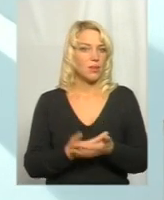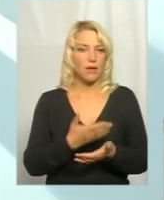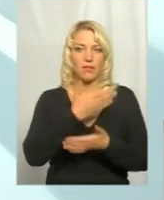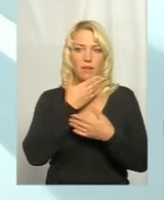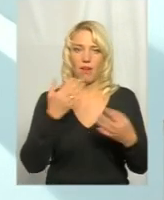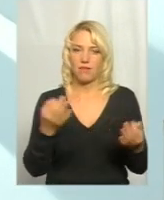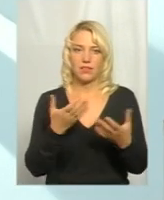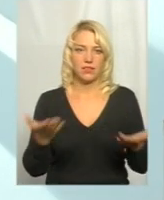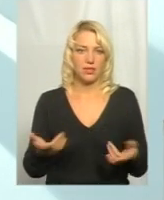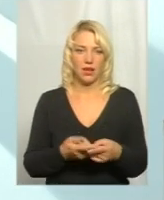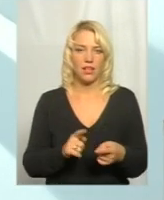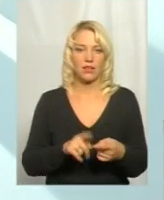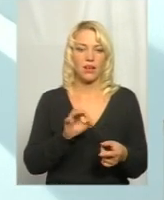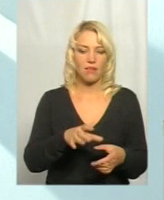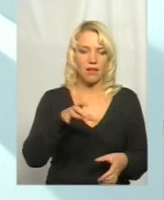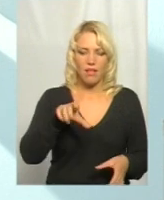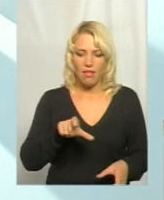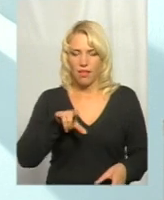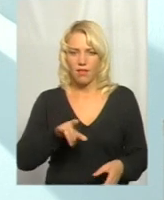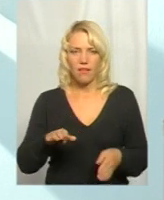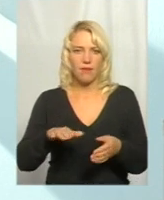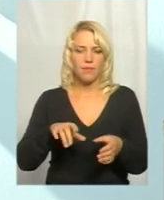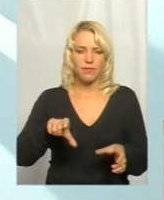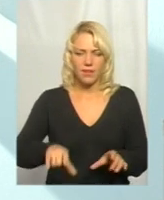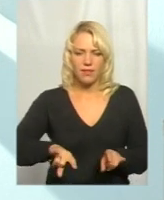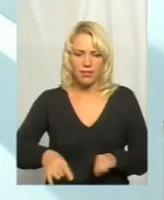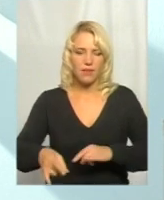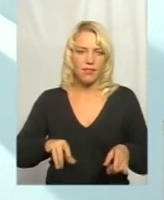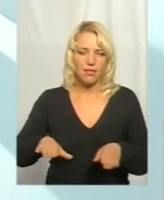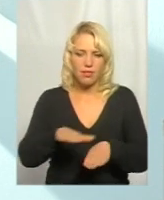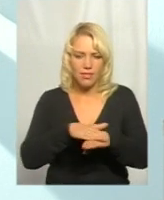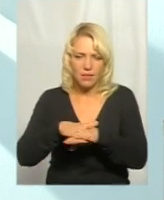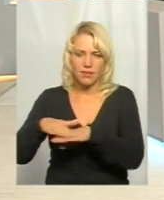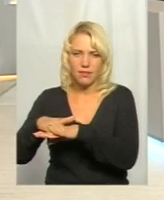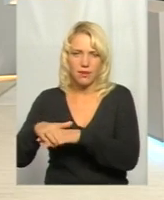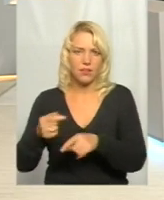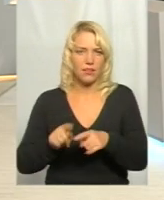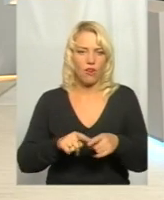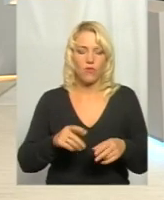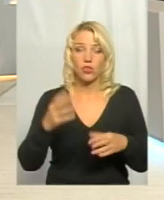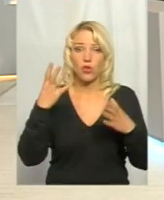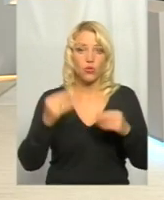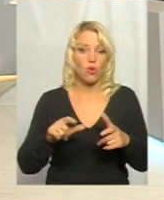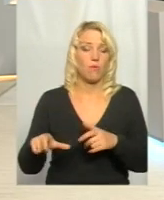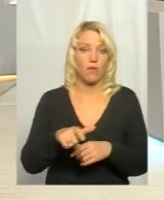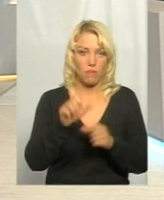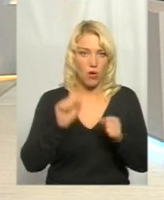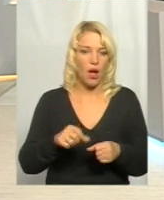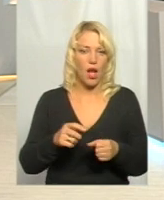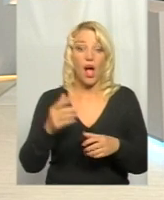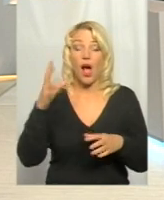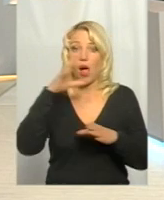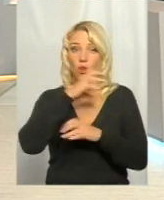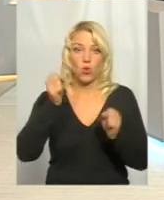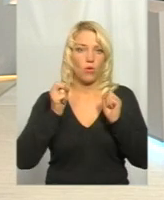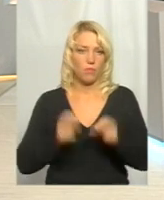немає. Ласка на ласці. Там машини, тільки днів можна їздити. Завчірі, опасно їхати, тому що там такі